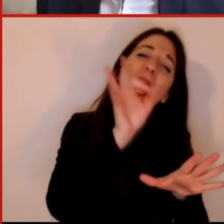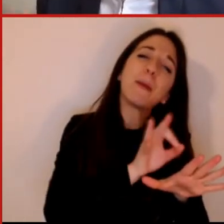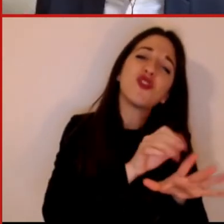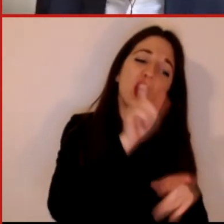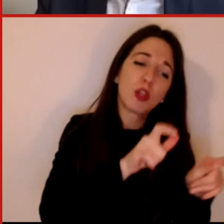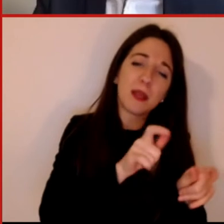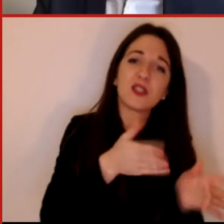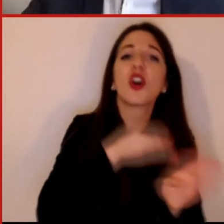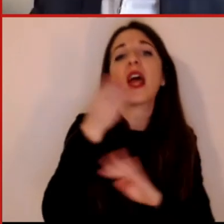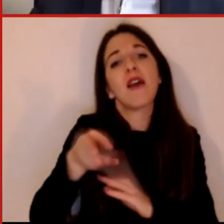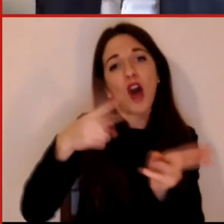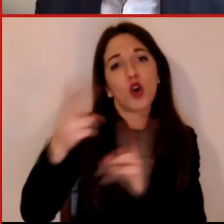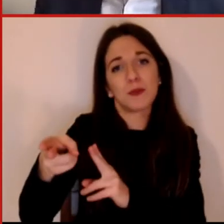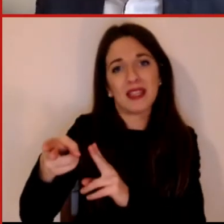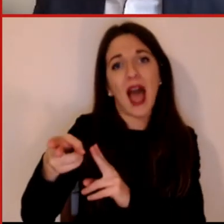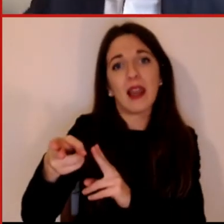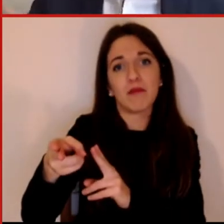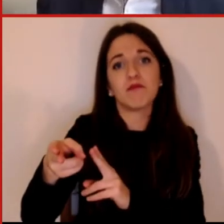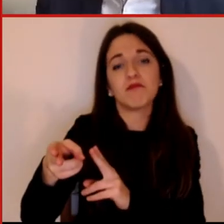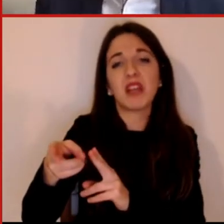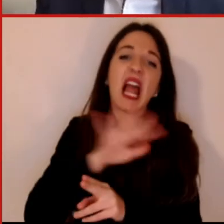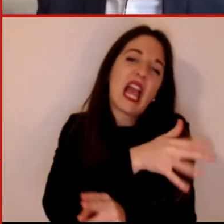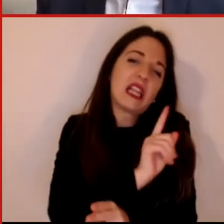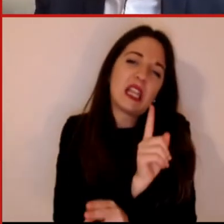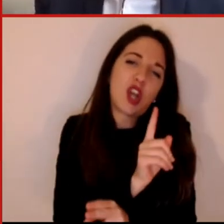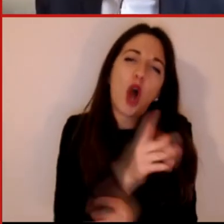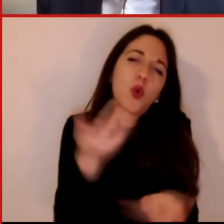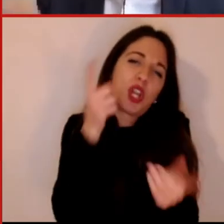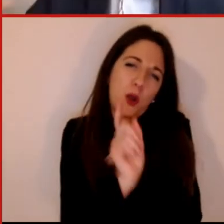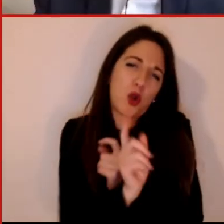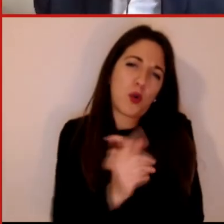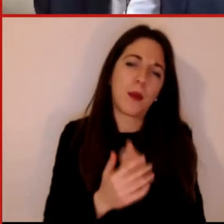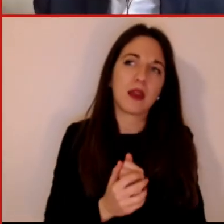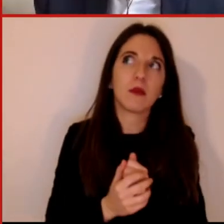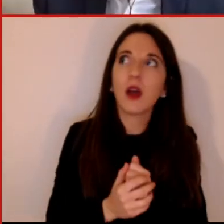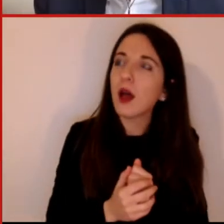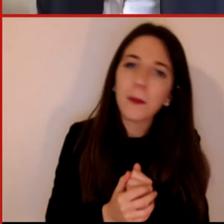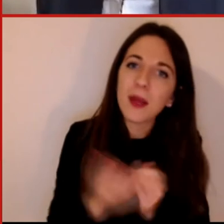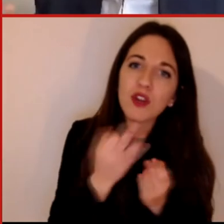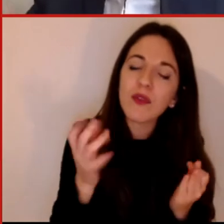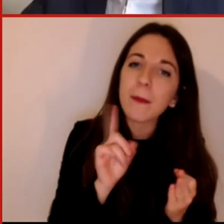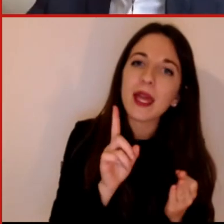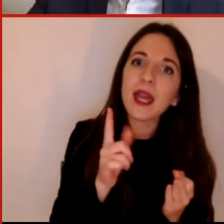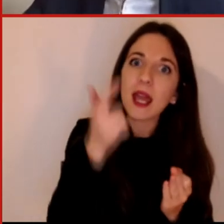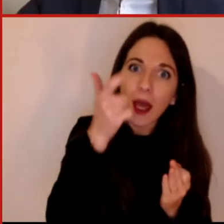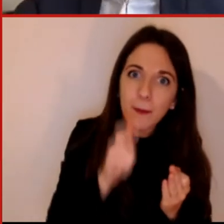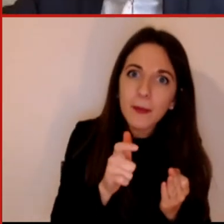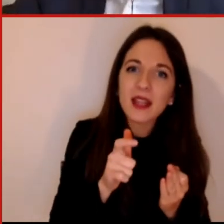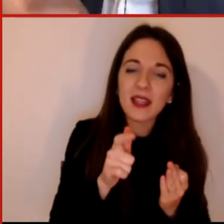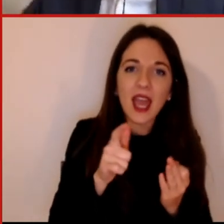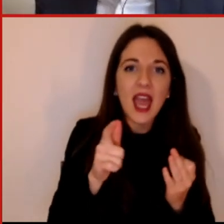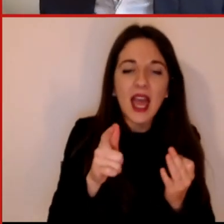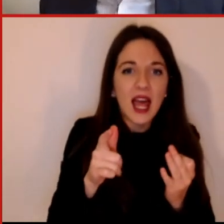lineare e quindi se la lasci correre molto velocemente quel 3% è comunque un numero ingestibile perché fa un 3% di